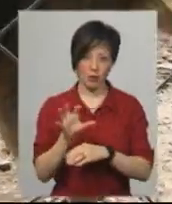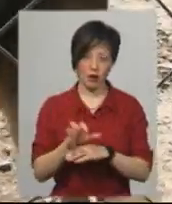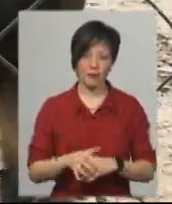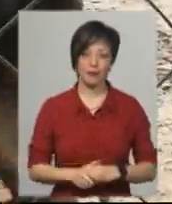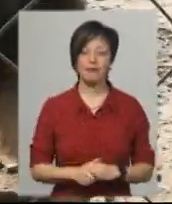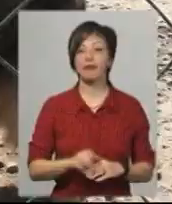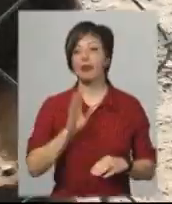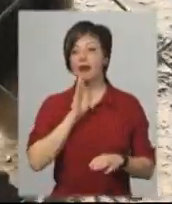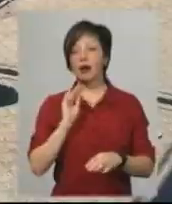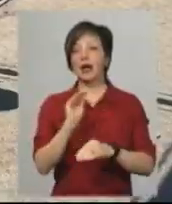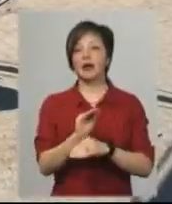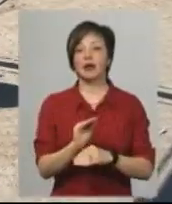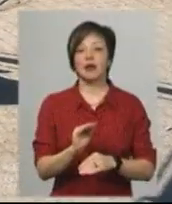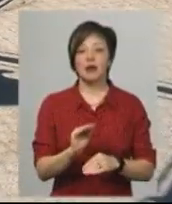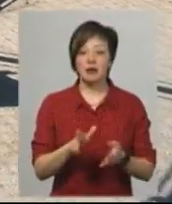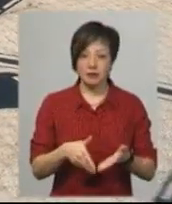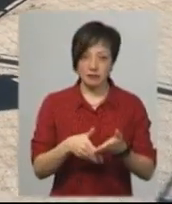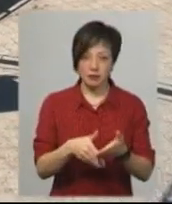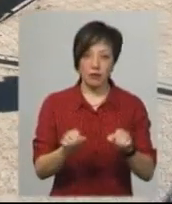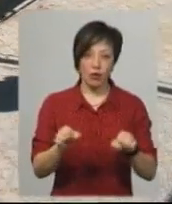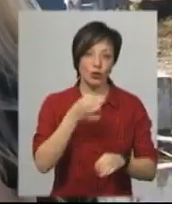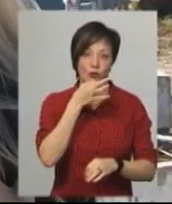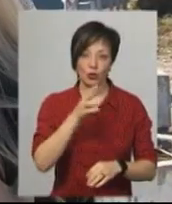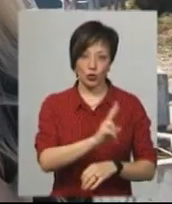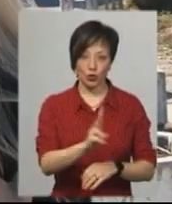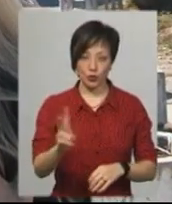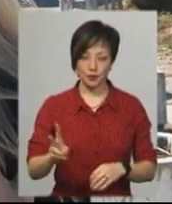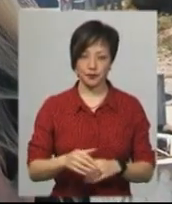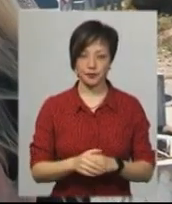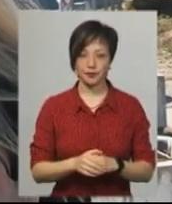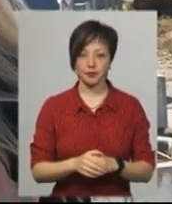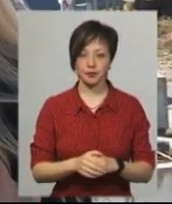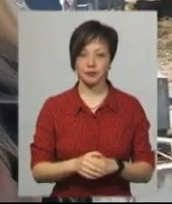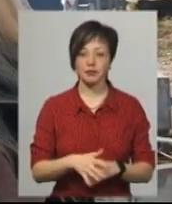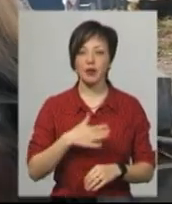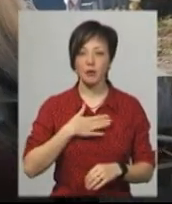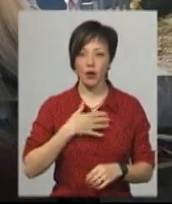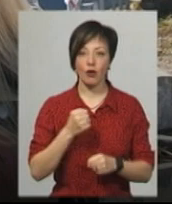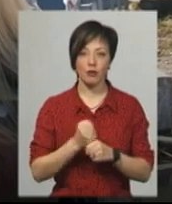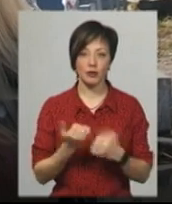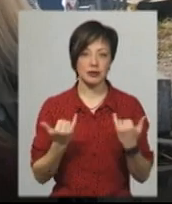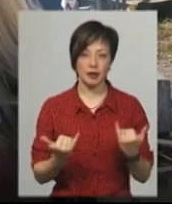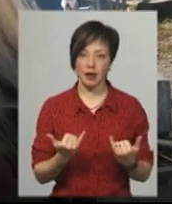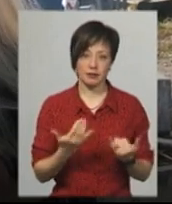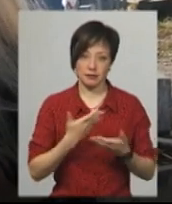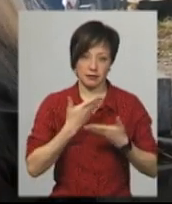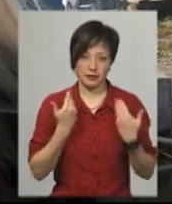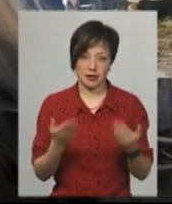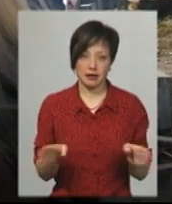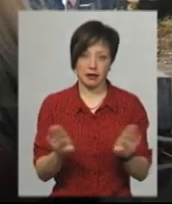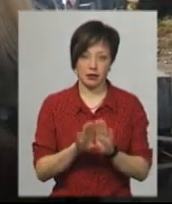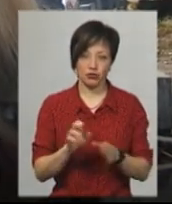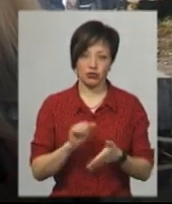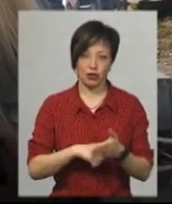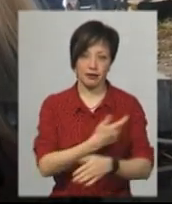Дівчина додає, долучитись до ініціативи може будь-хто. Моя робота зараз також не актуальна, тому що закрили через